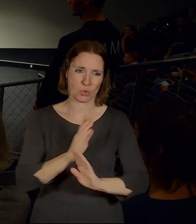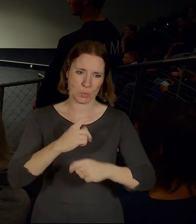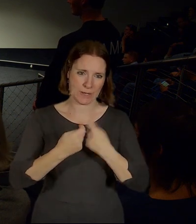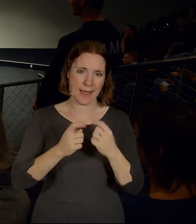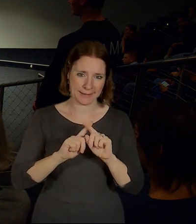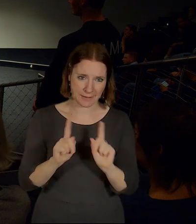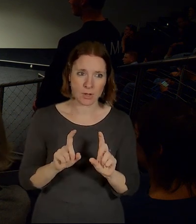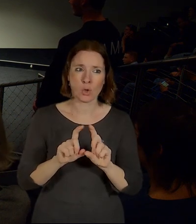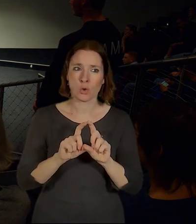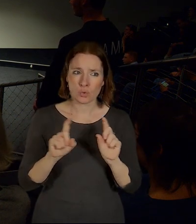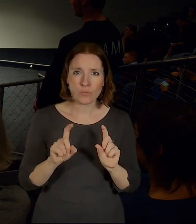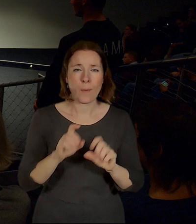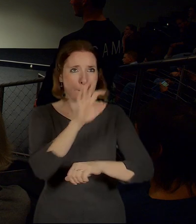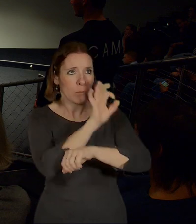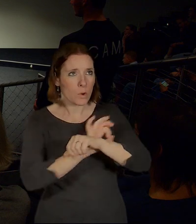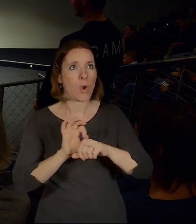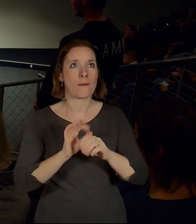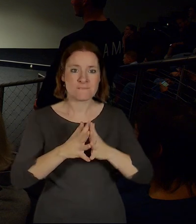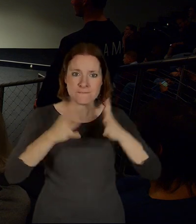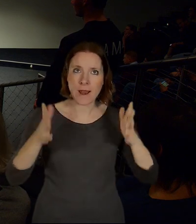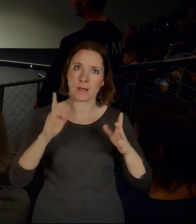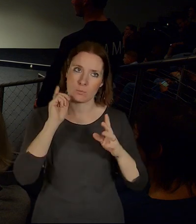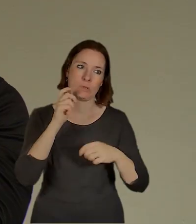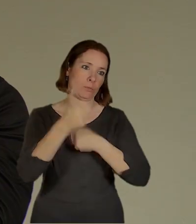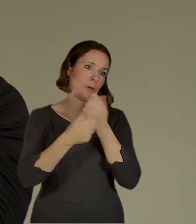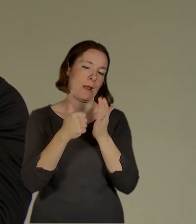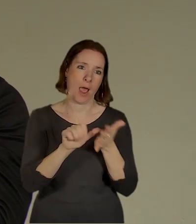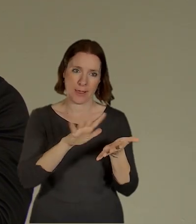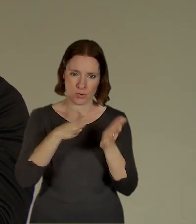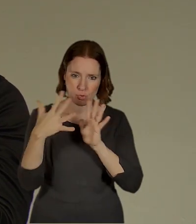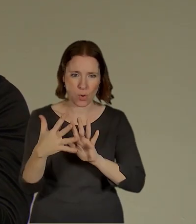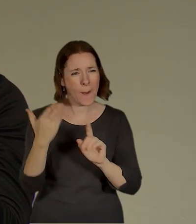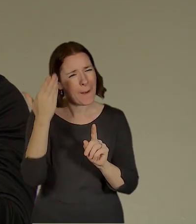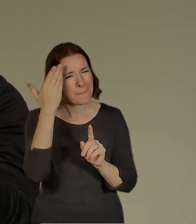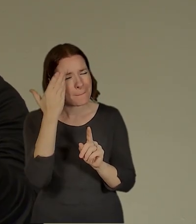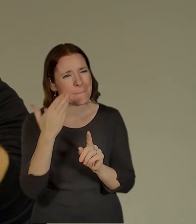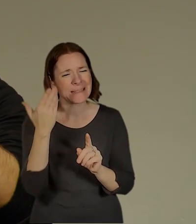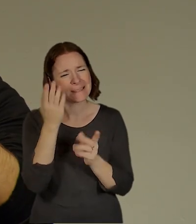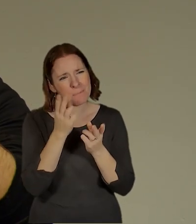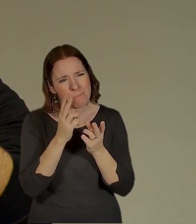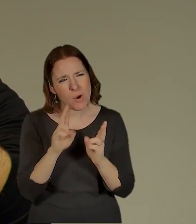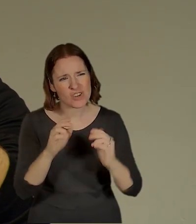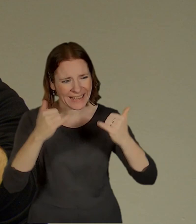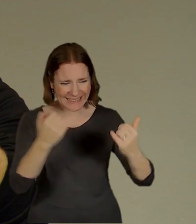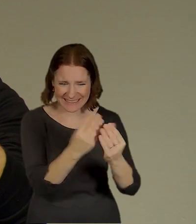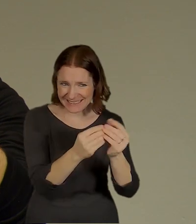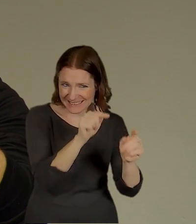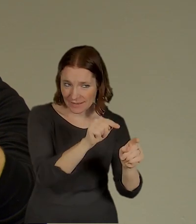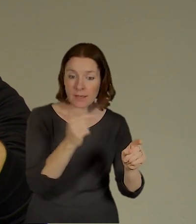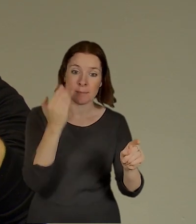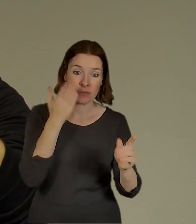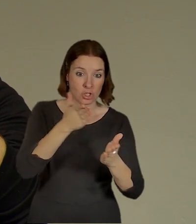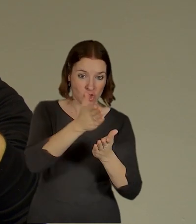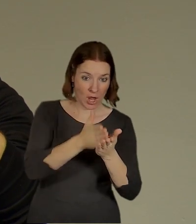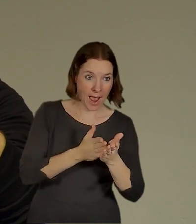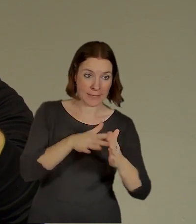jaká dynamika toho projektu je a vy možná reagujete na stav, kdy se předpokládal, že část náměstí na knižecí